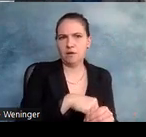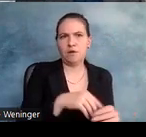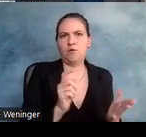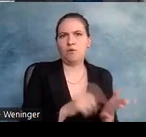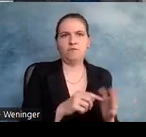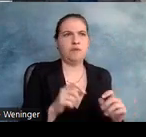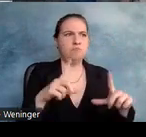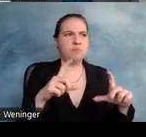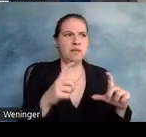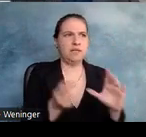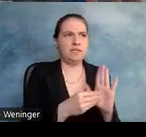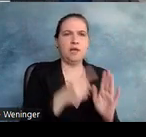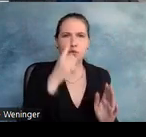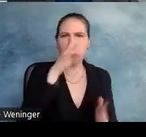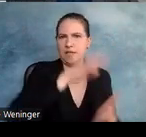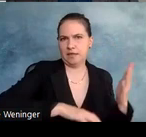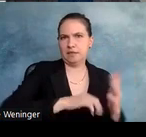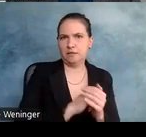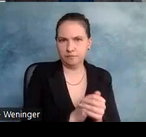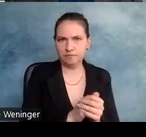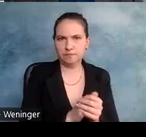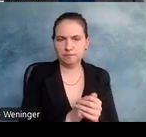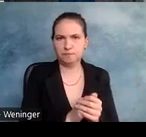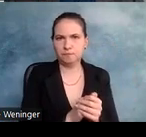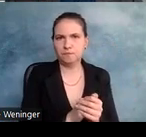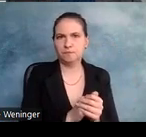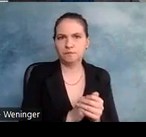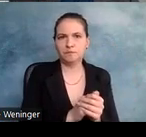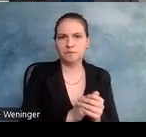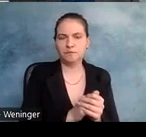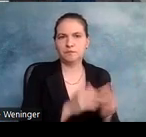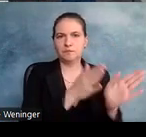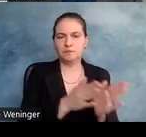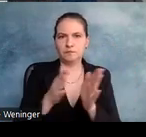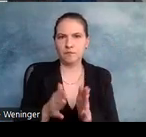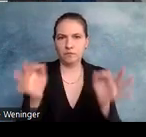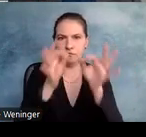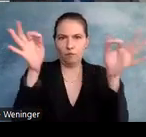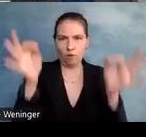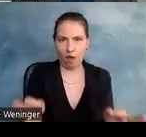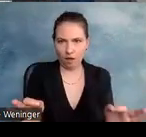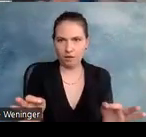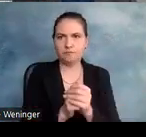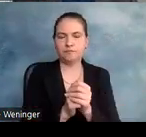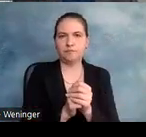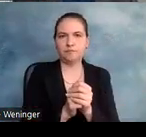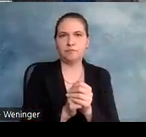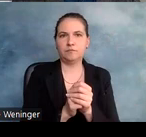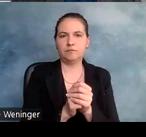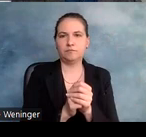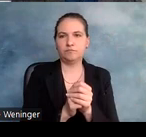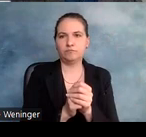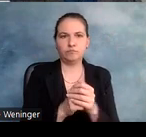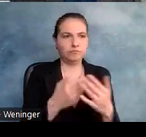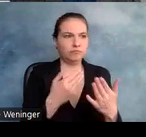drin, sondern nur einen strukturierten Text mit Überschriften, vielleicht Aufzählungen. Dann gibt es Formulare, das ist immer, wenn ich möchte, dass mir